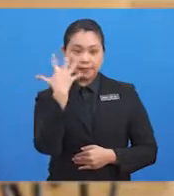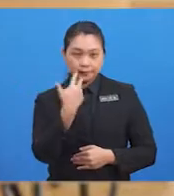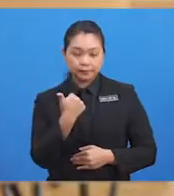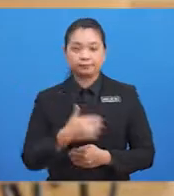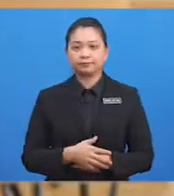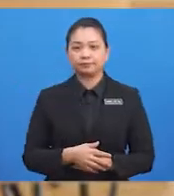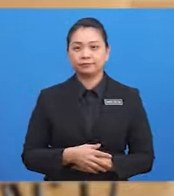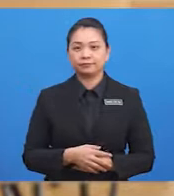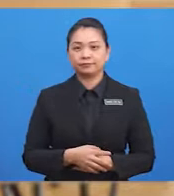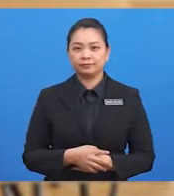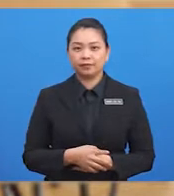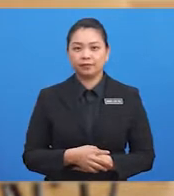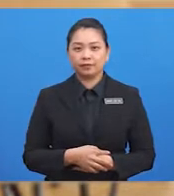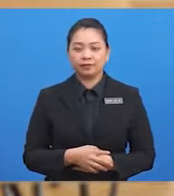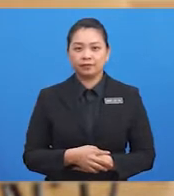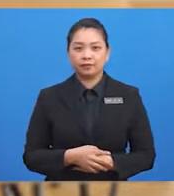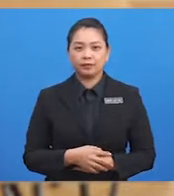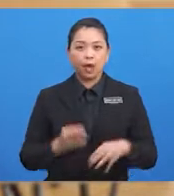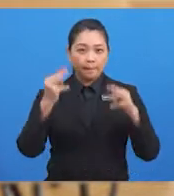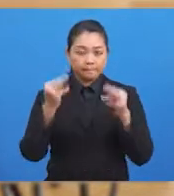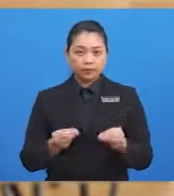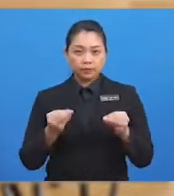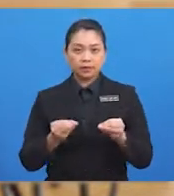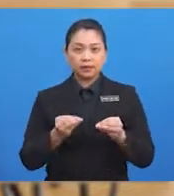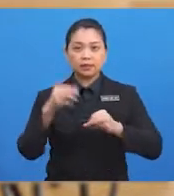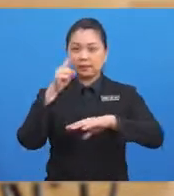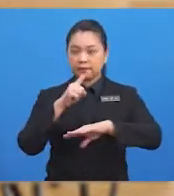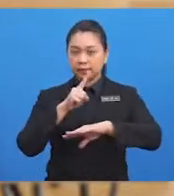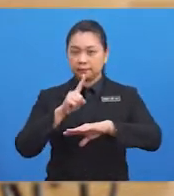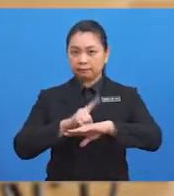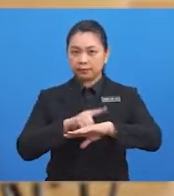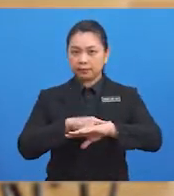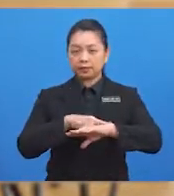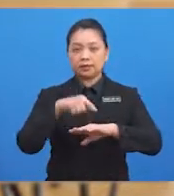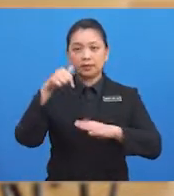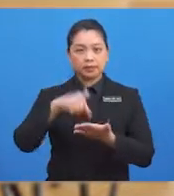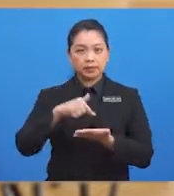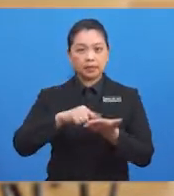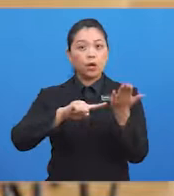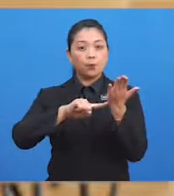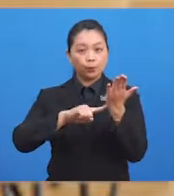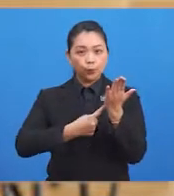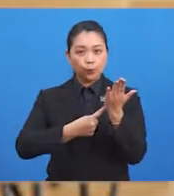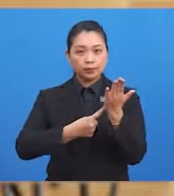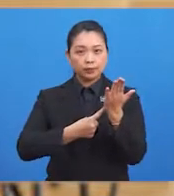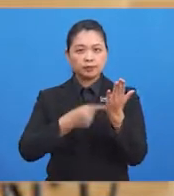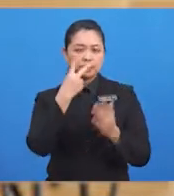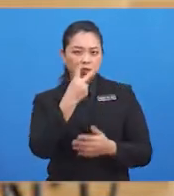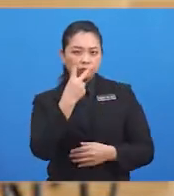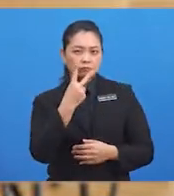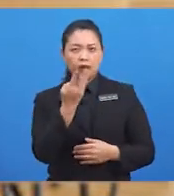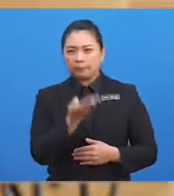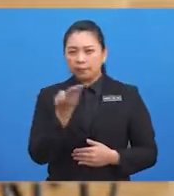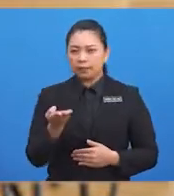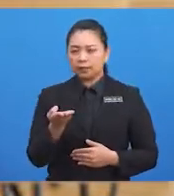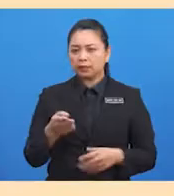Manusia Zaman ini mula memberi perhatian kepada unsur-unsur kecantikan pada peralatan